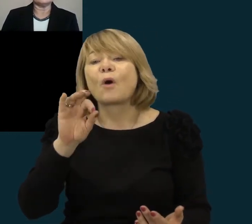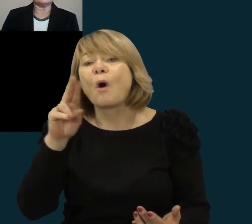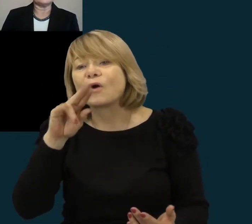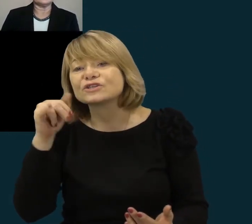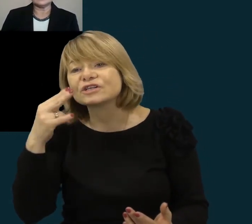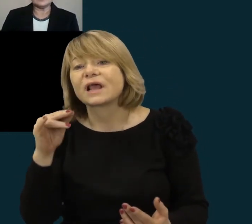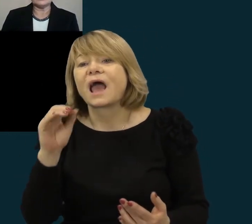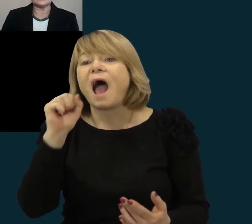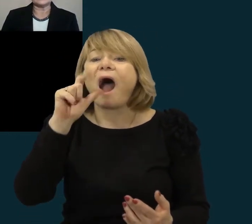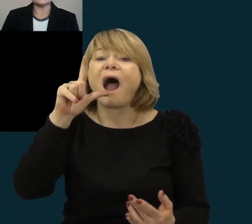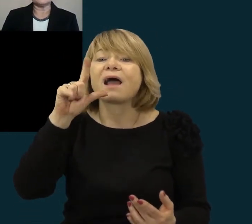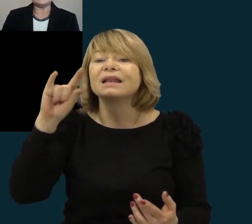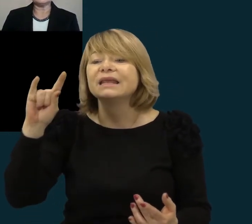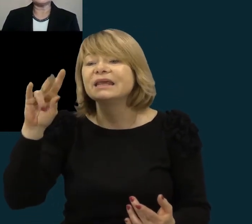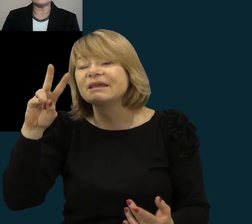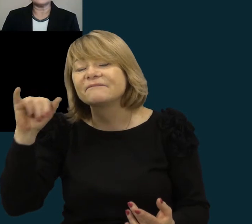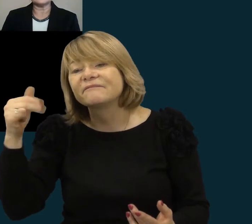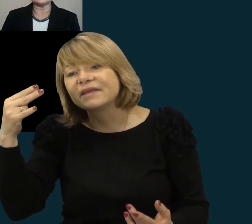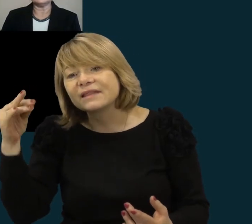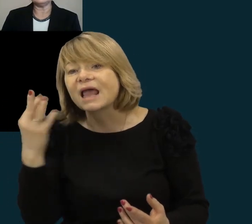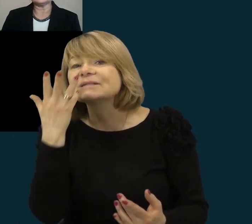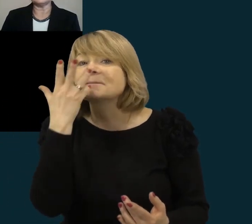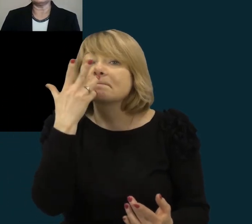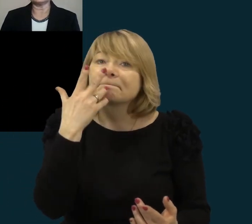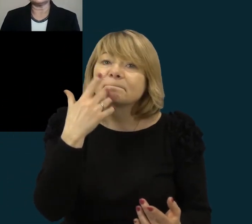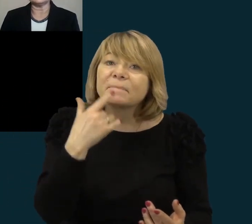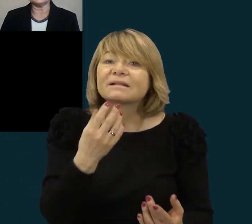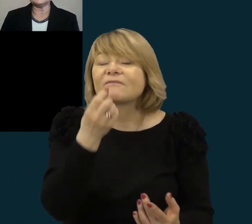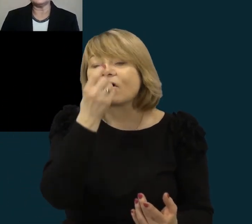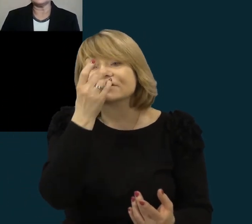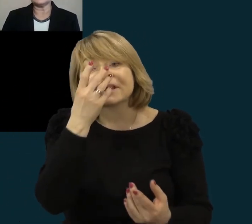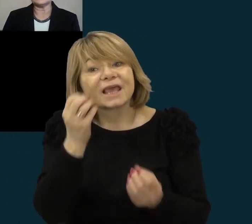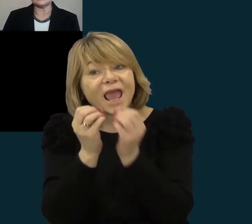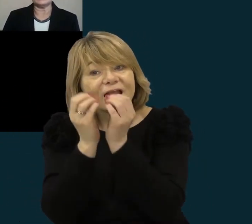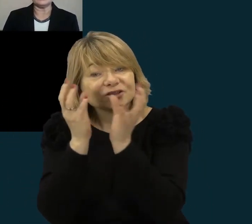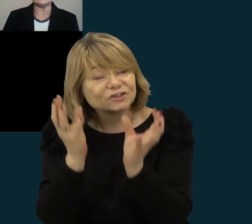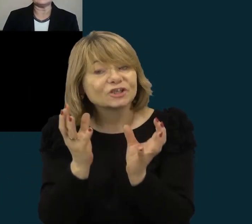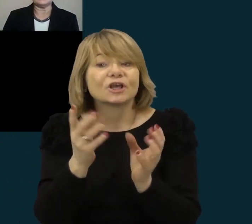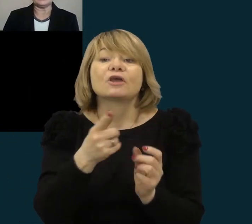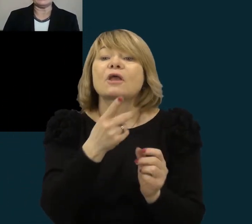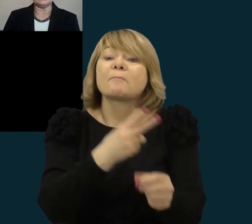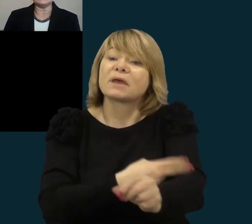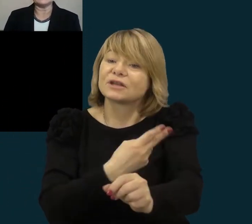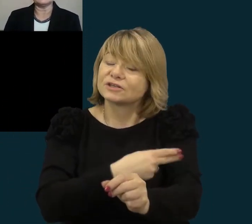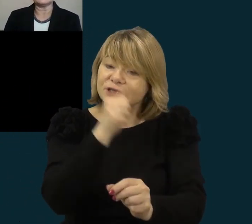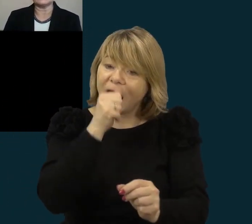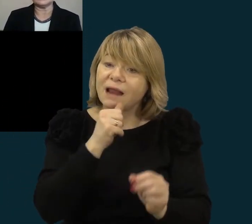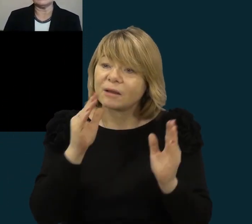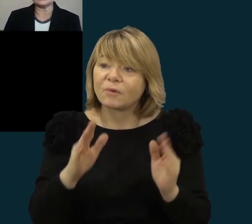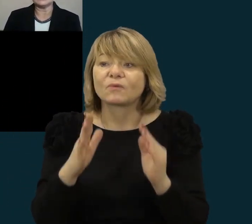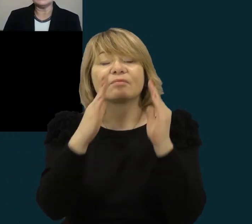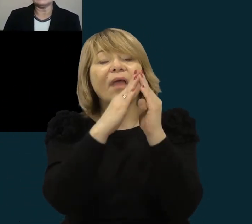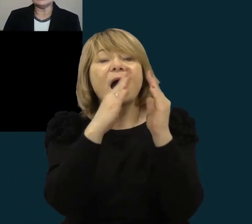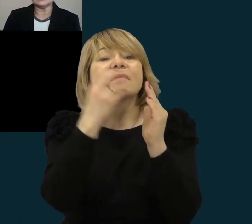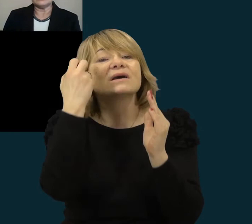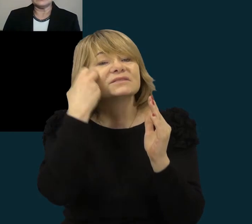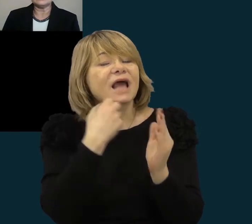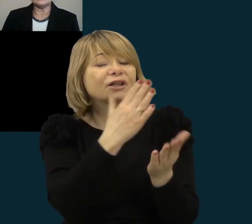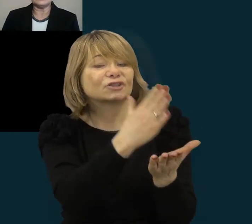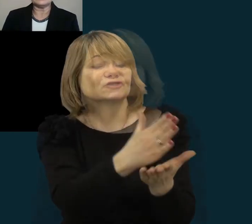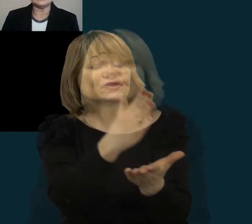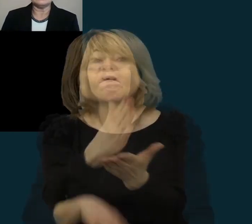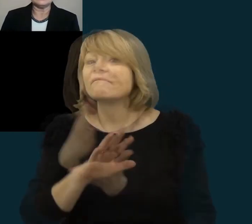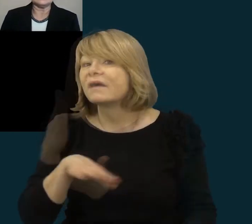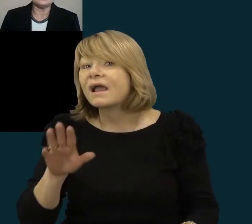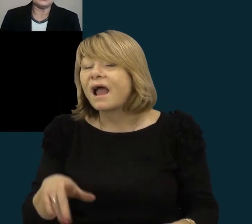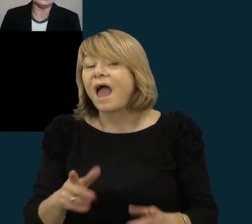žydinčios dirželio mėnesį priekėtienos senos sodybos. Va ir vaikai